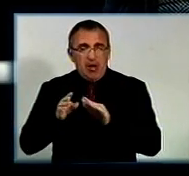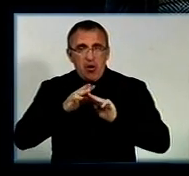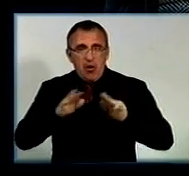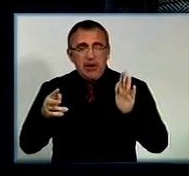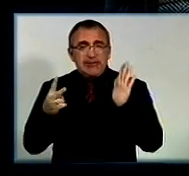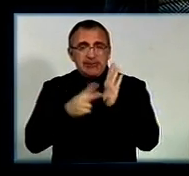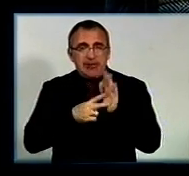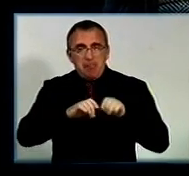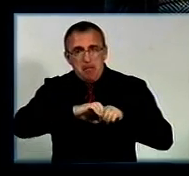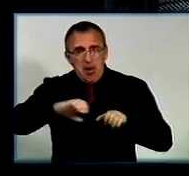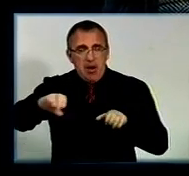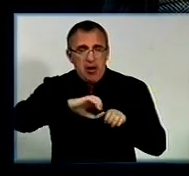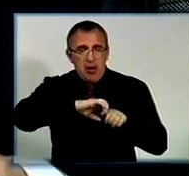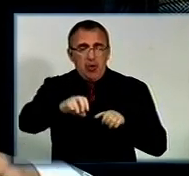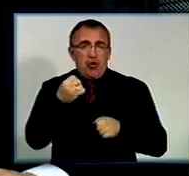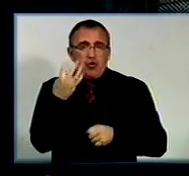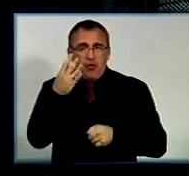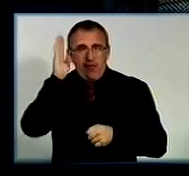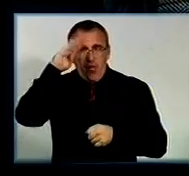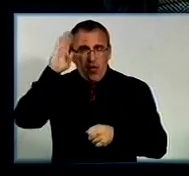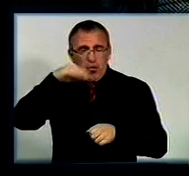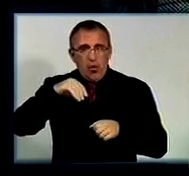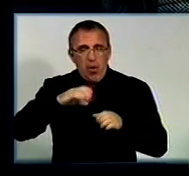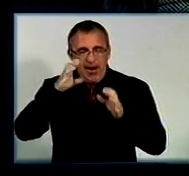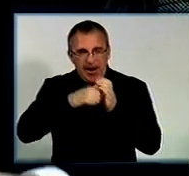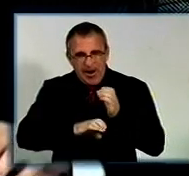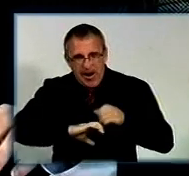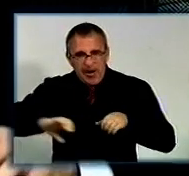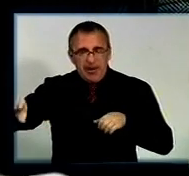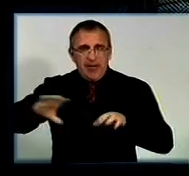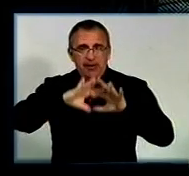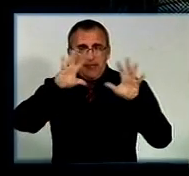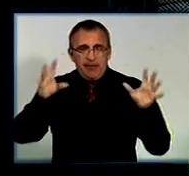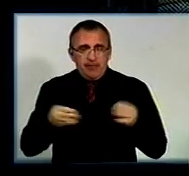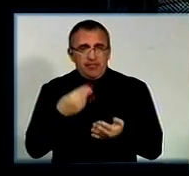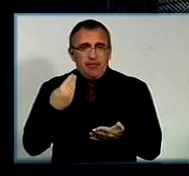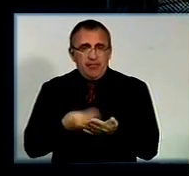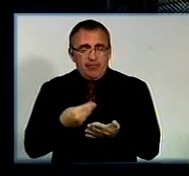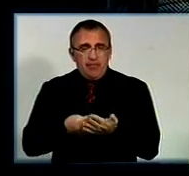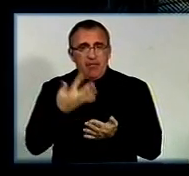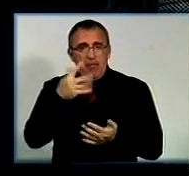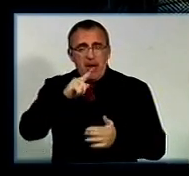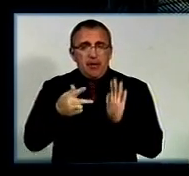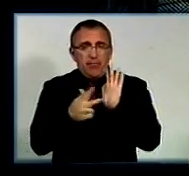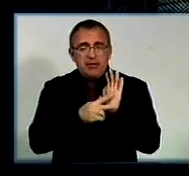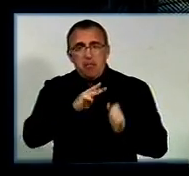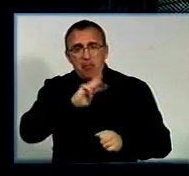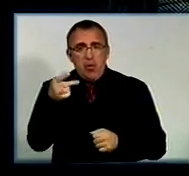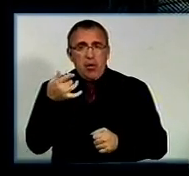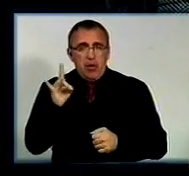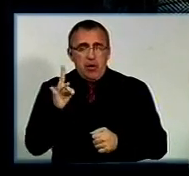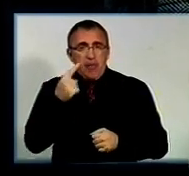теплових мереж, 14 водоканалізаційних мереж, загалом на суму 5,8 мільйона гривень.